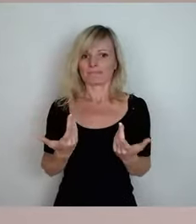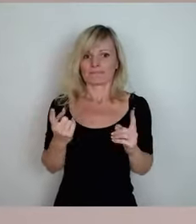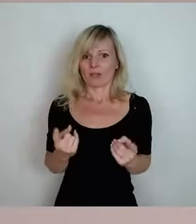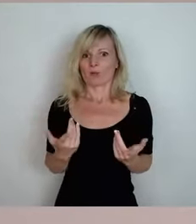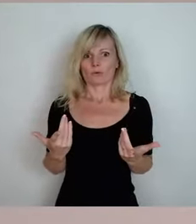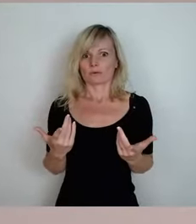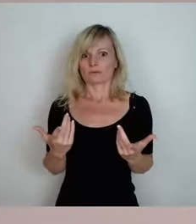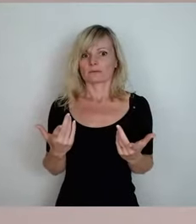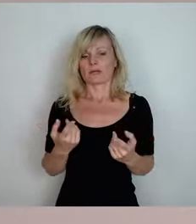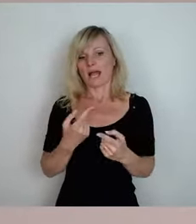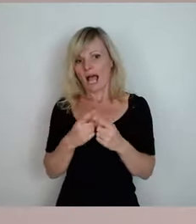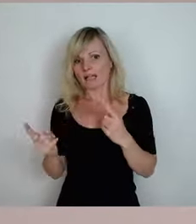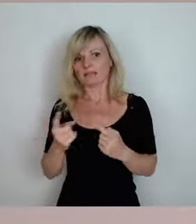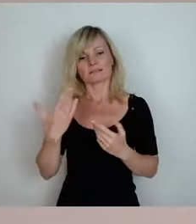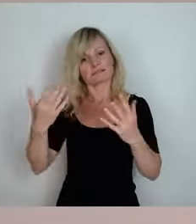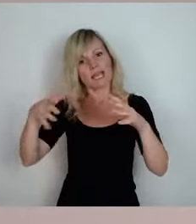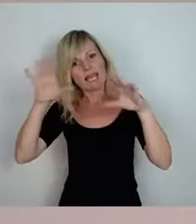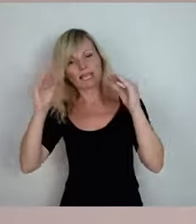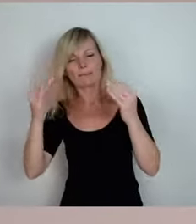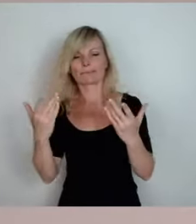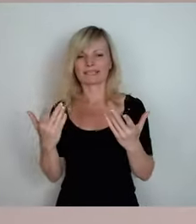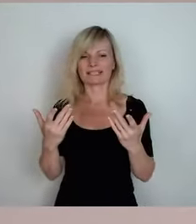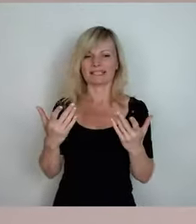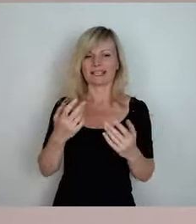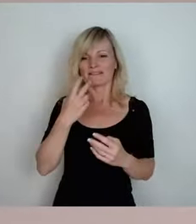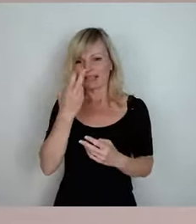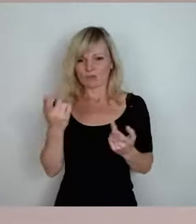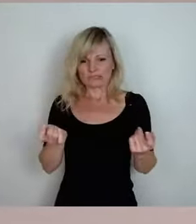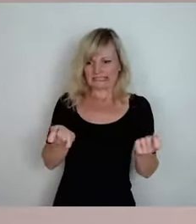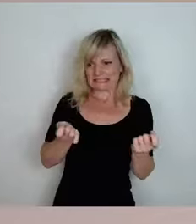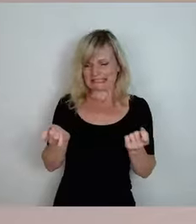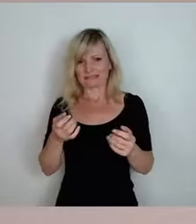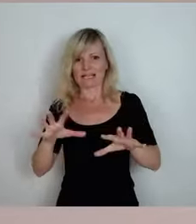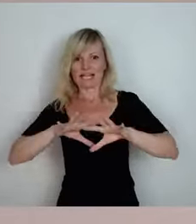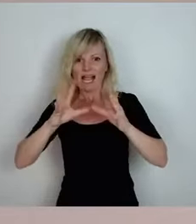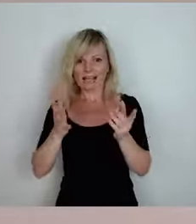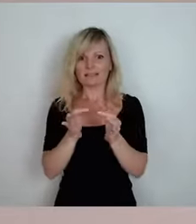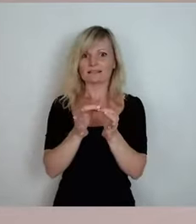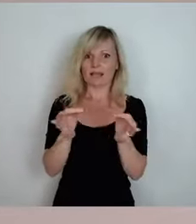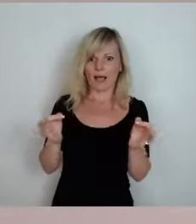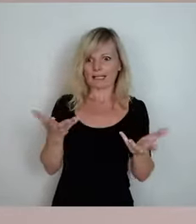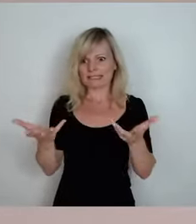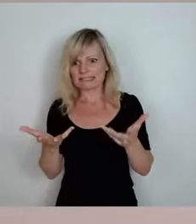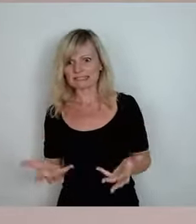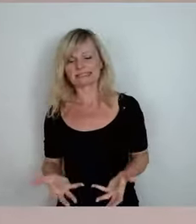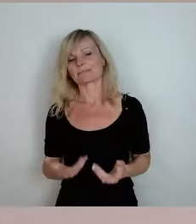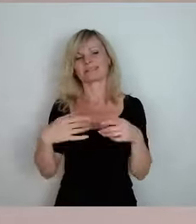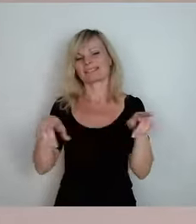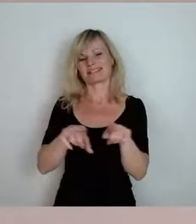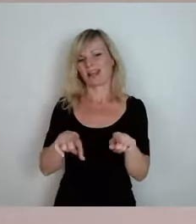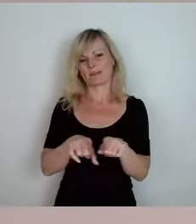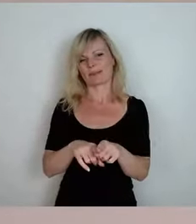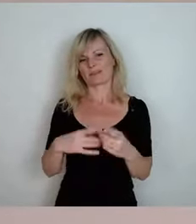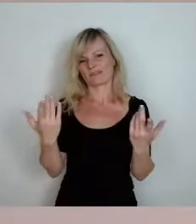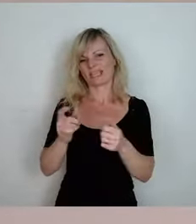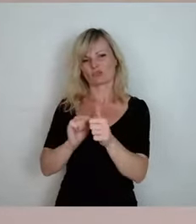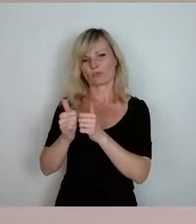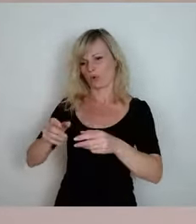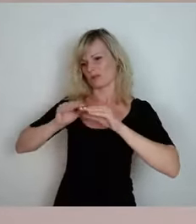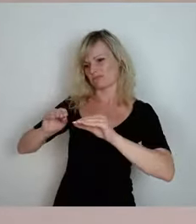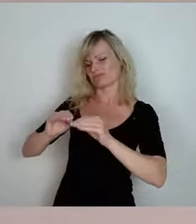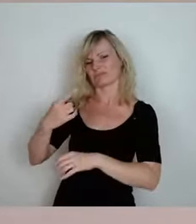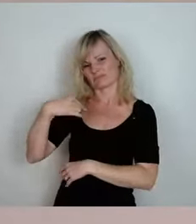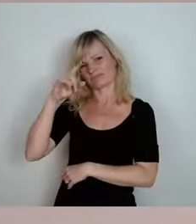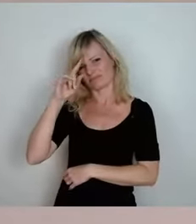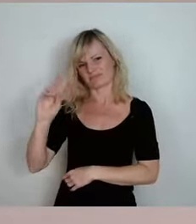andere Dinge erleben. Man hat es versucht, so ein bisschen mit Ganztag aufzufangen, aber das ist nicht das Gleiche, da glaube ich, sind wir